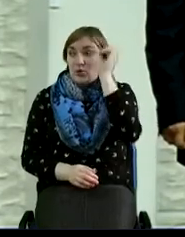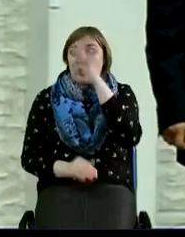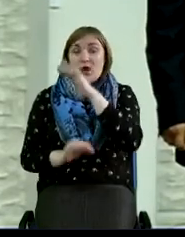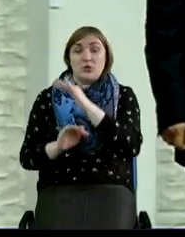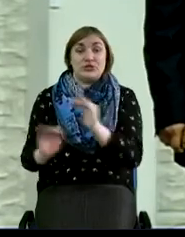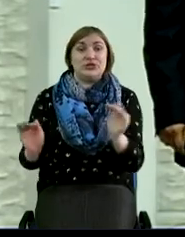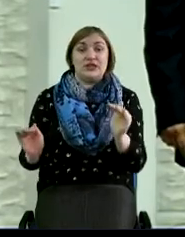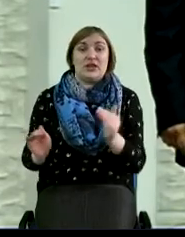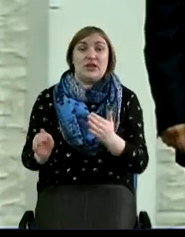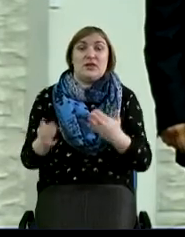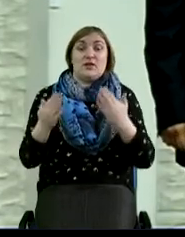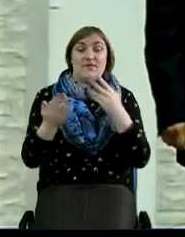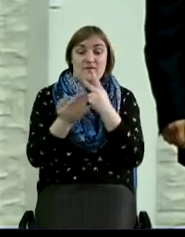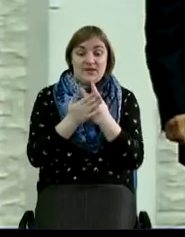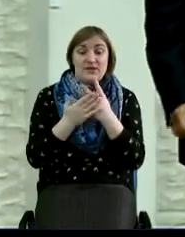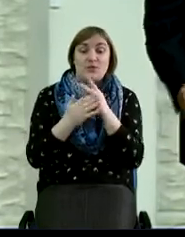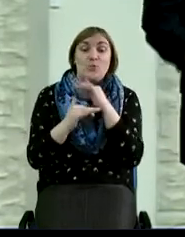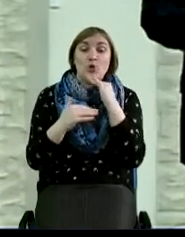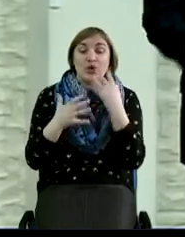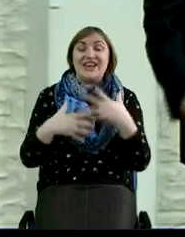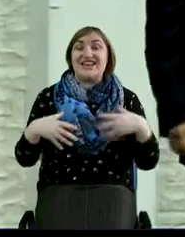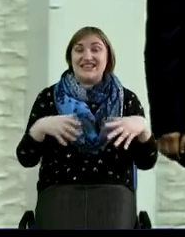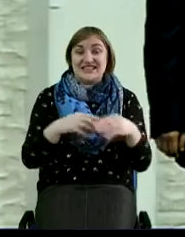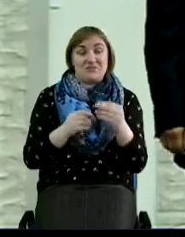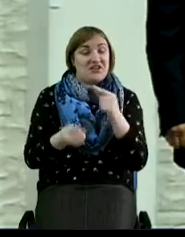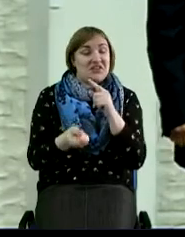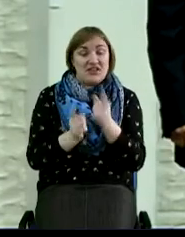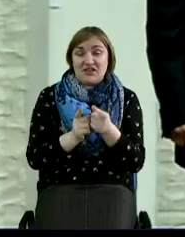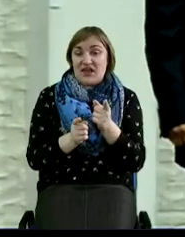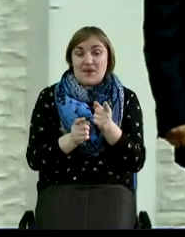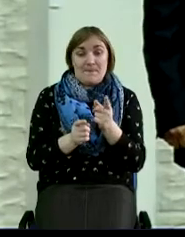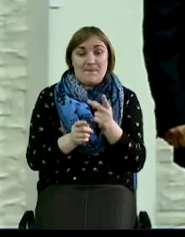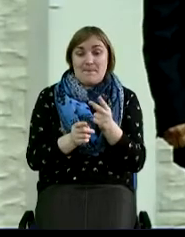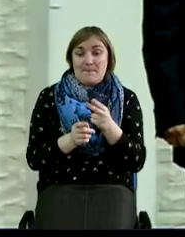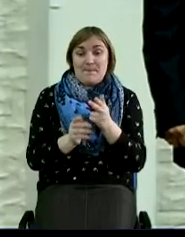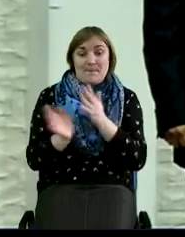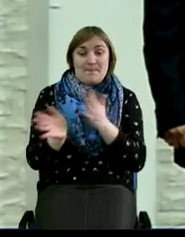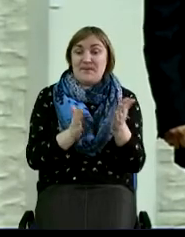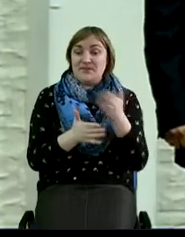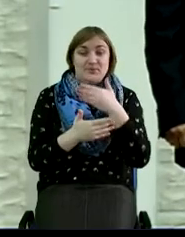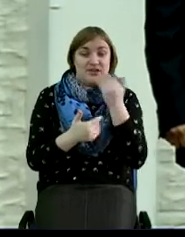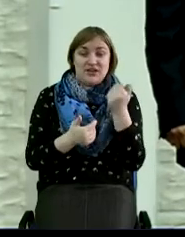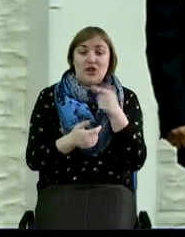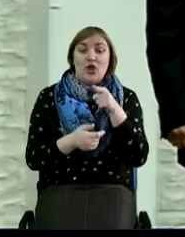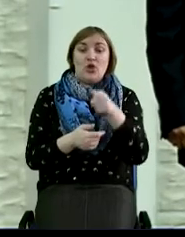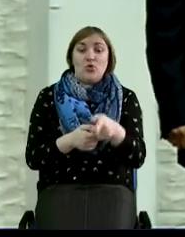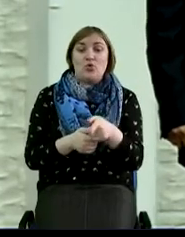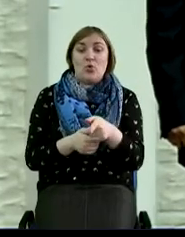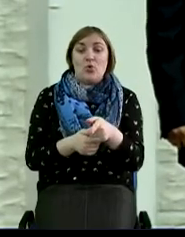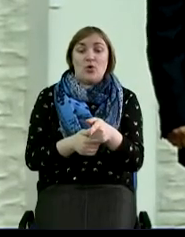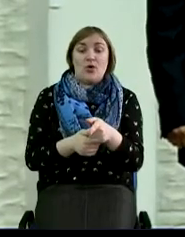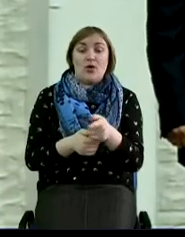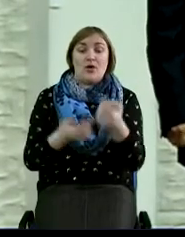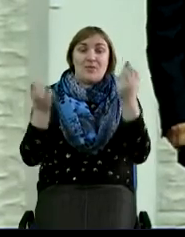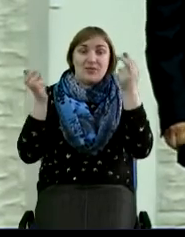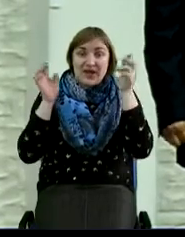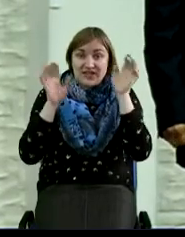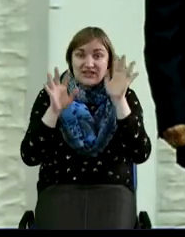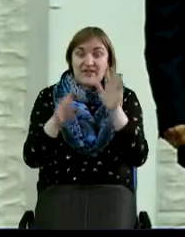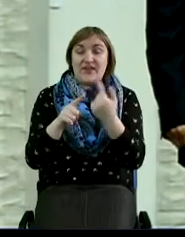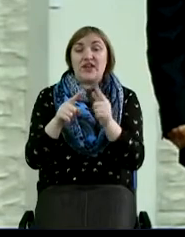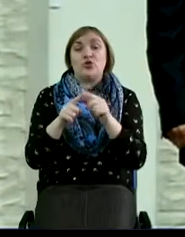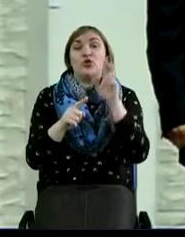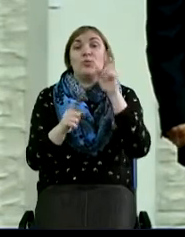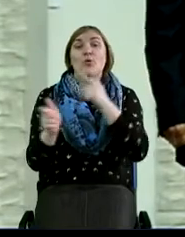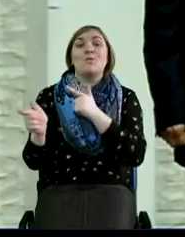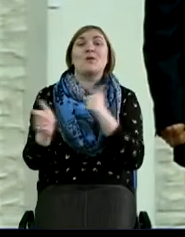что во многих семьях происходит именно настоящий беспредел, что то установление и то благословение, которое Бог